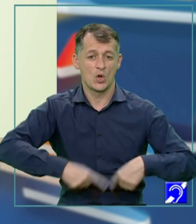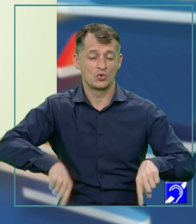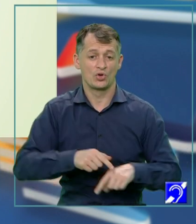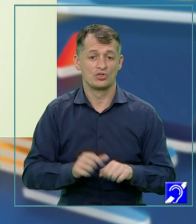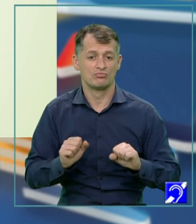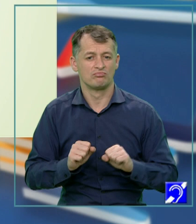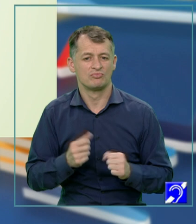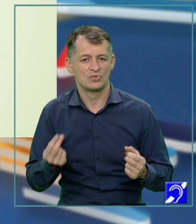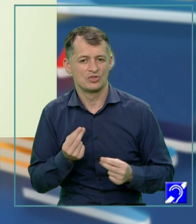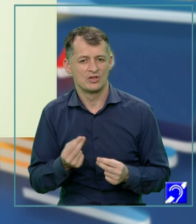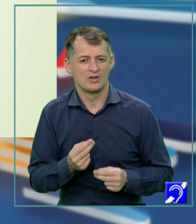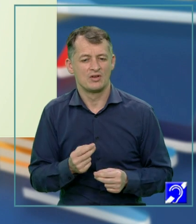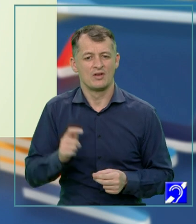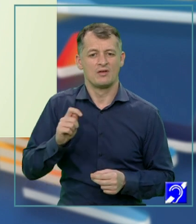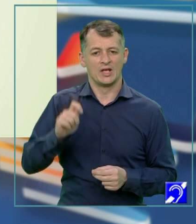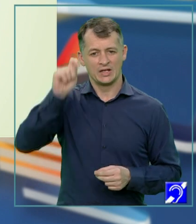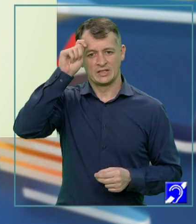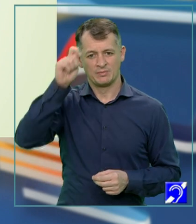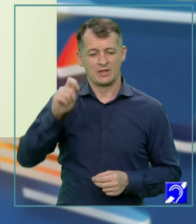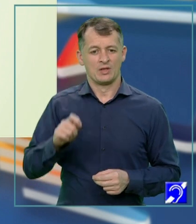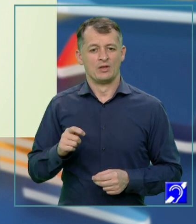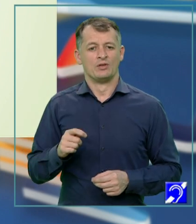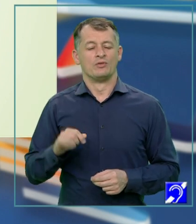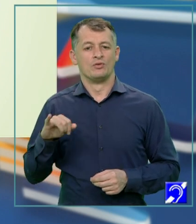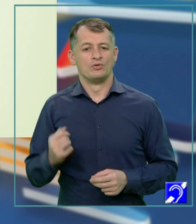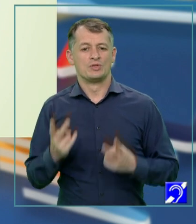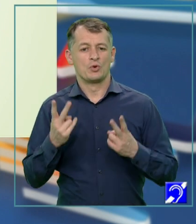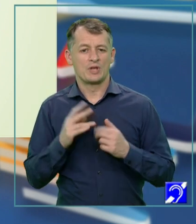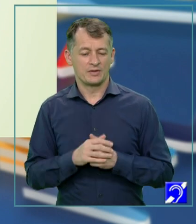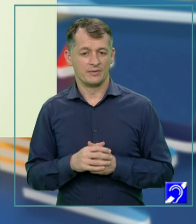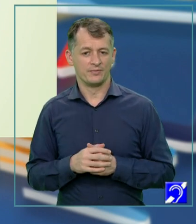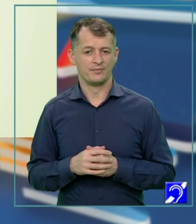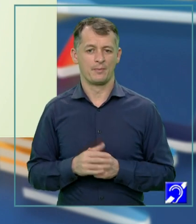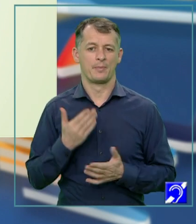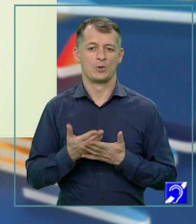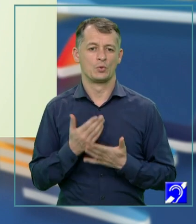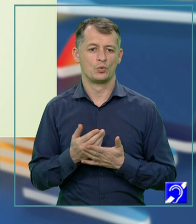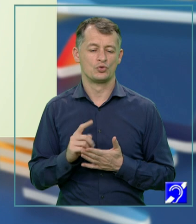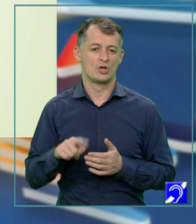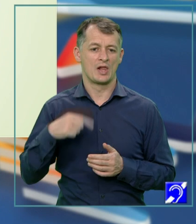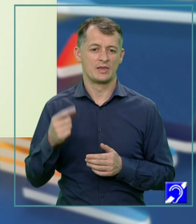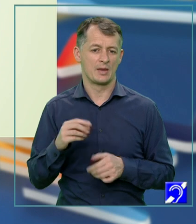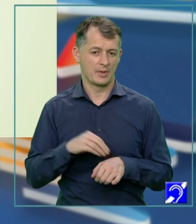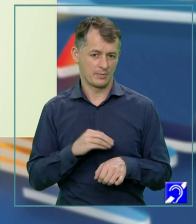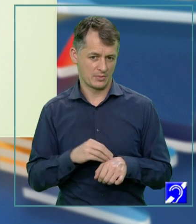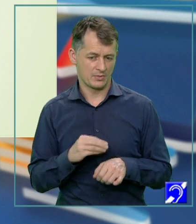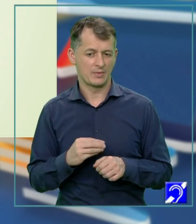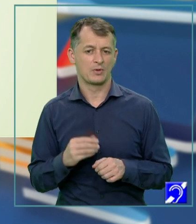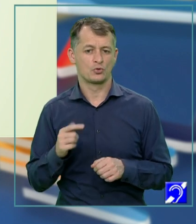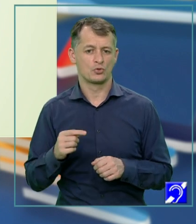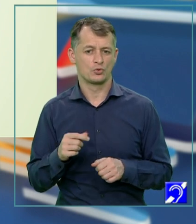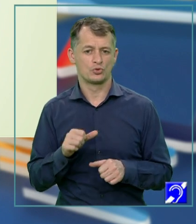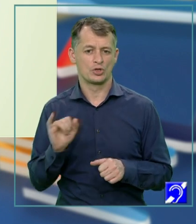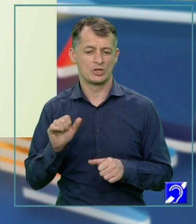noblețe, și prestigiu. Sentimentul acesta de a fi necesar celorlalți oameni din jurul tău, cred că este cel mai frumos sentiment.